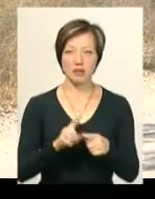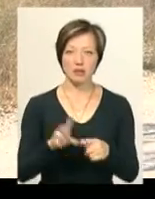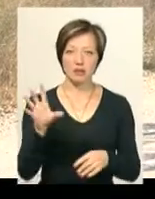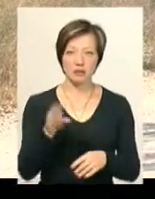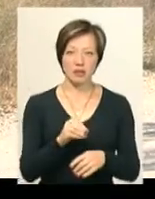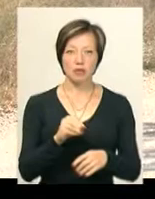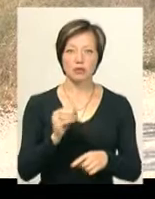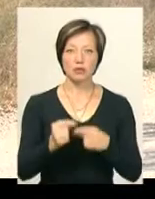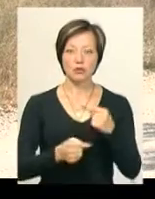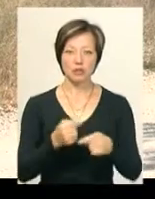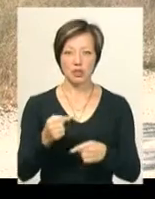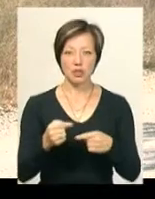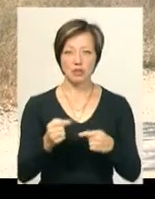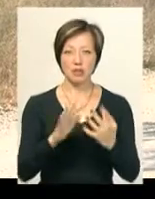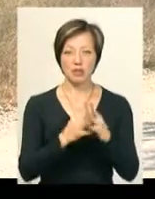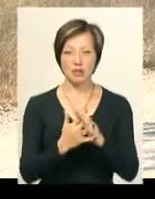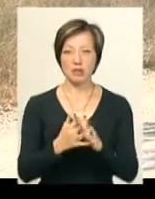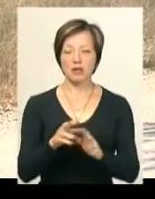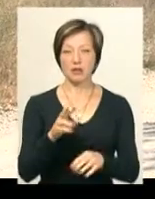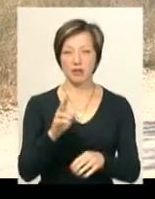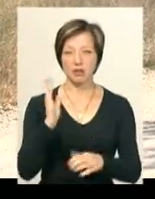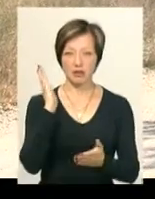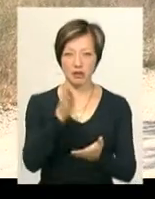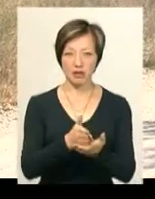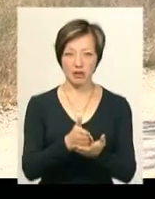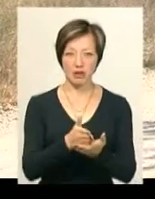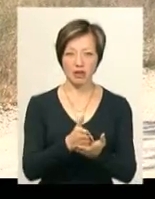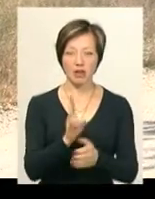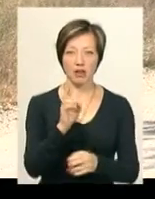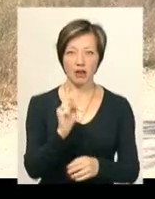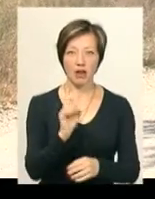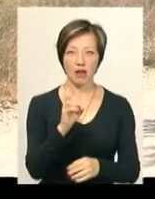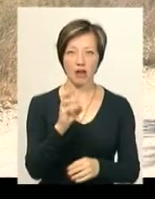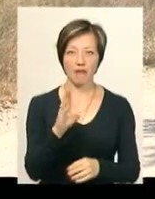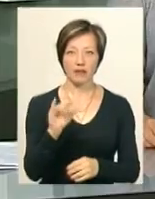везуть через Пущолов, через Яхтничі, на Наркевич.